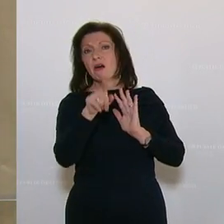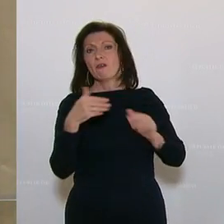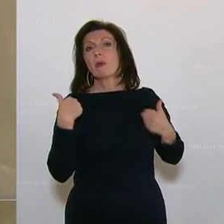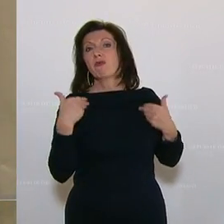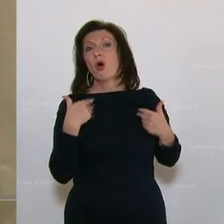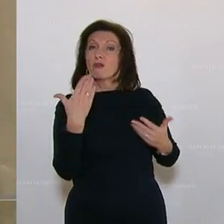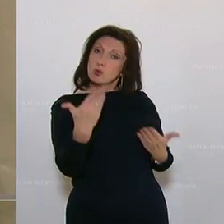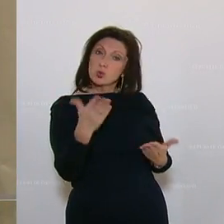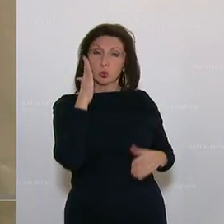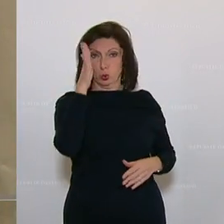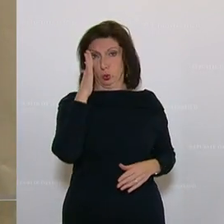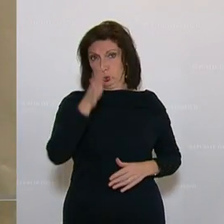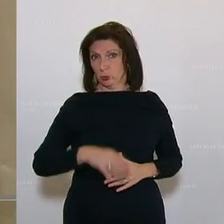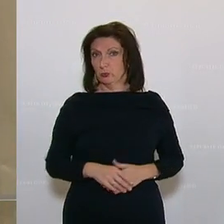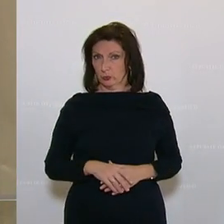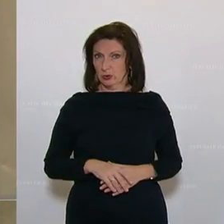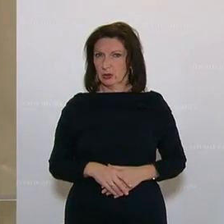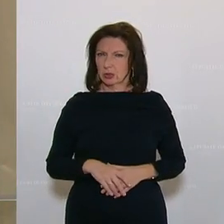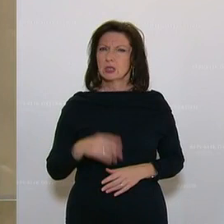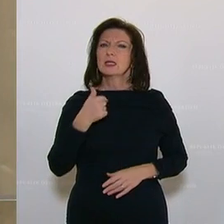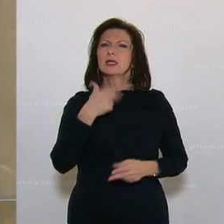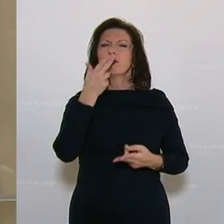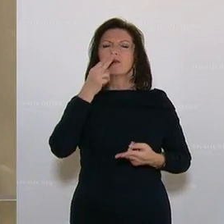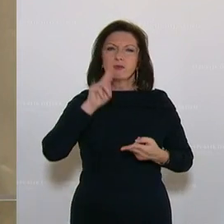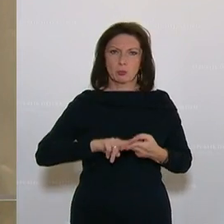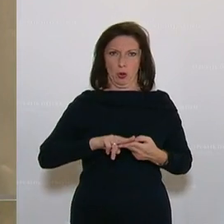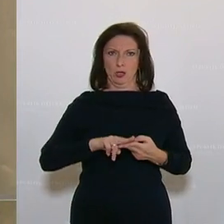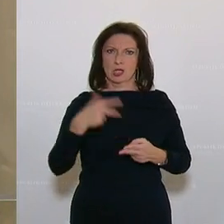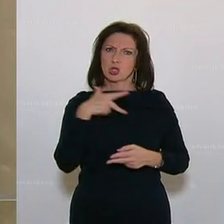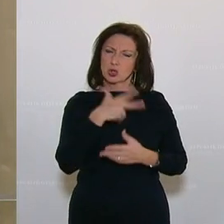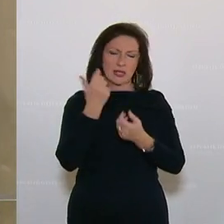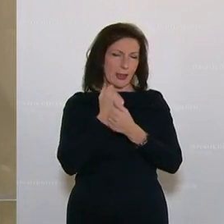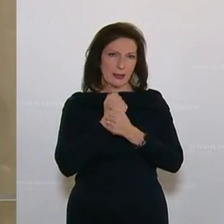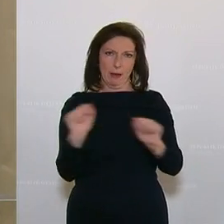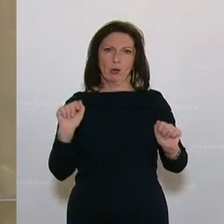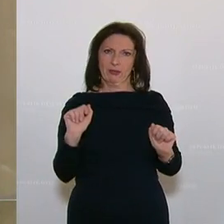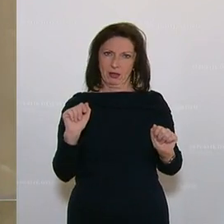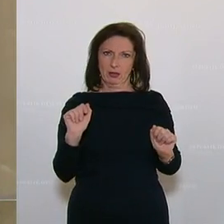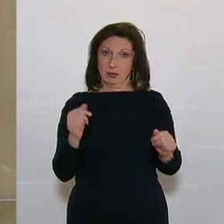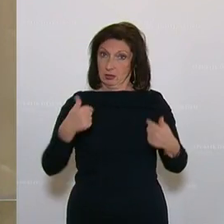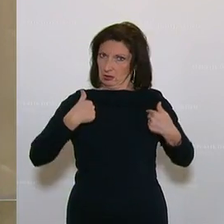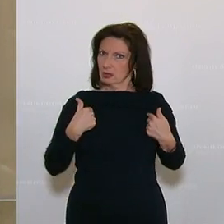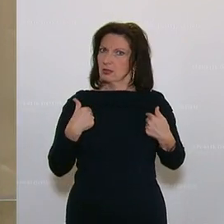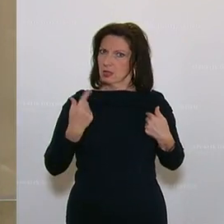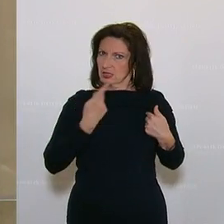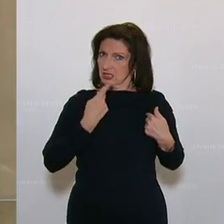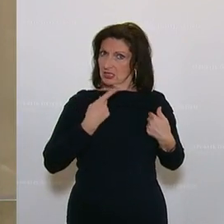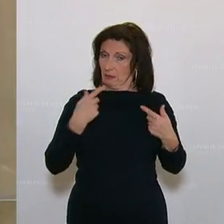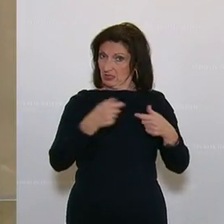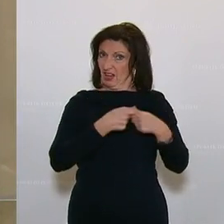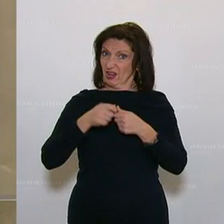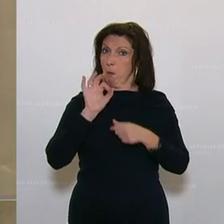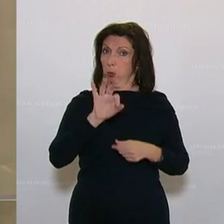wenn es in diese Richtung geht. Und ich kann versprechen, die Sozialdemokratie, und vor allem auch ich in der Gewerkschaft ProG,